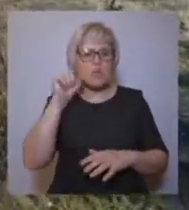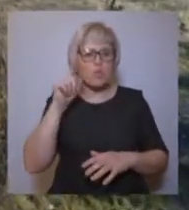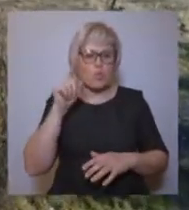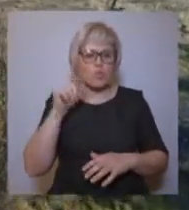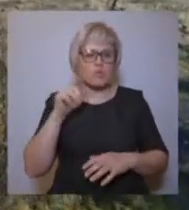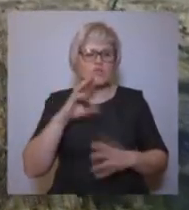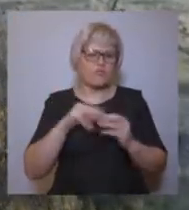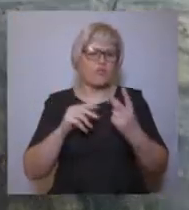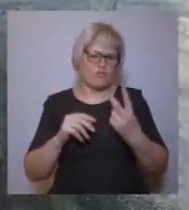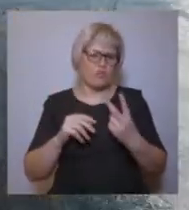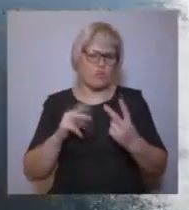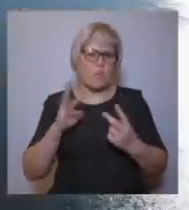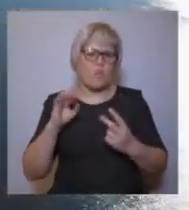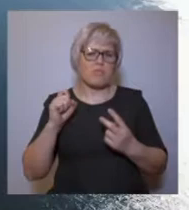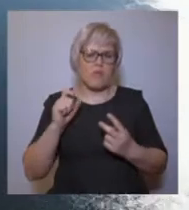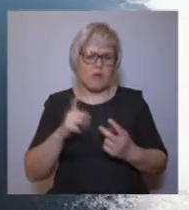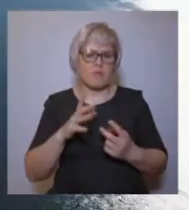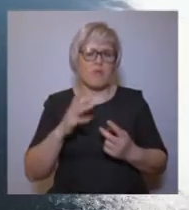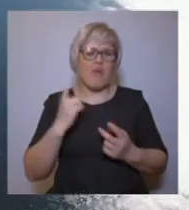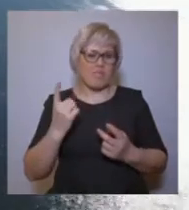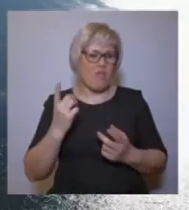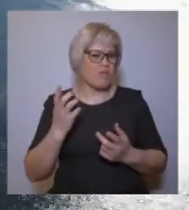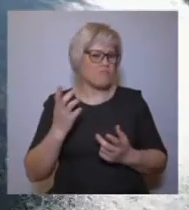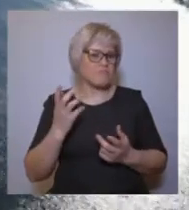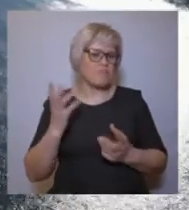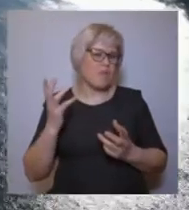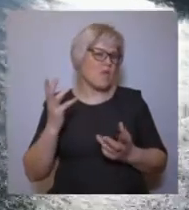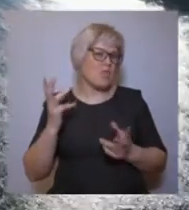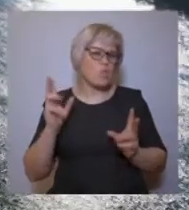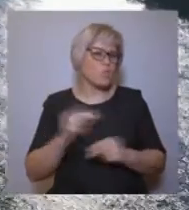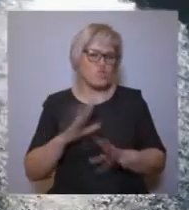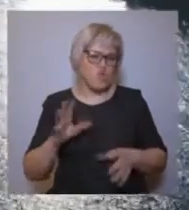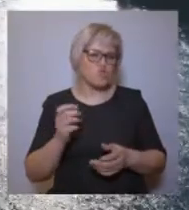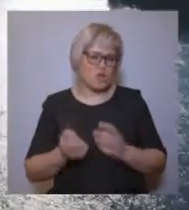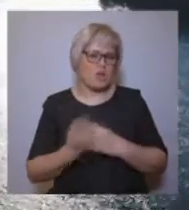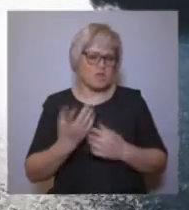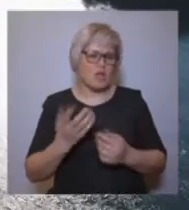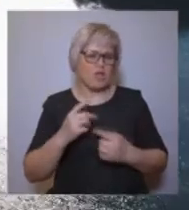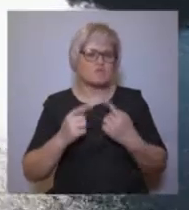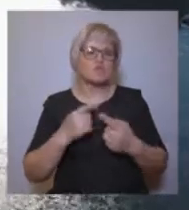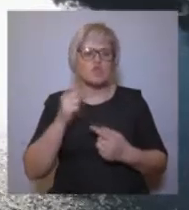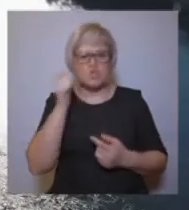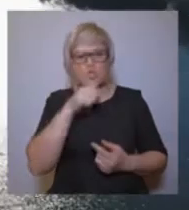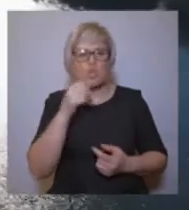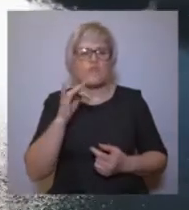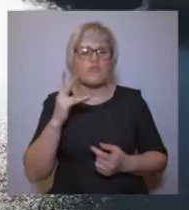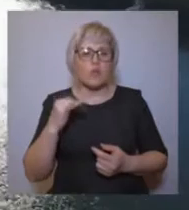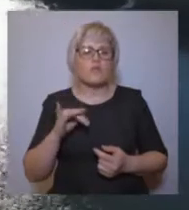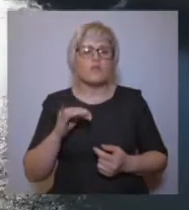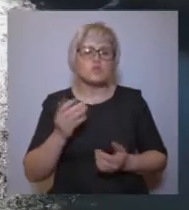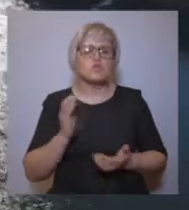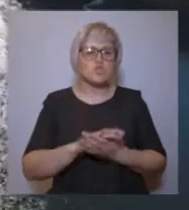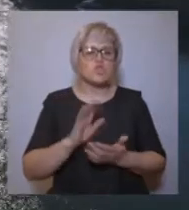монахов и в итоге неудачную. Но уже через год с подвижник святителя архимандрит Мартиниан трясет на Камчатке